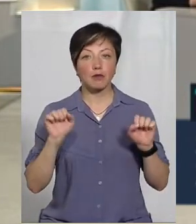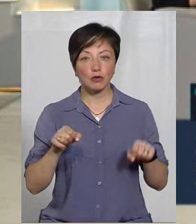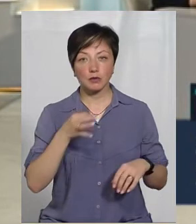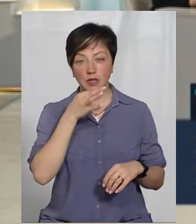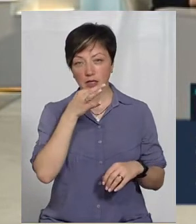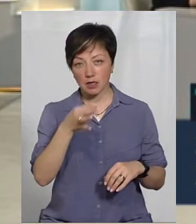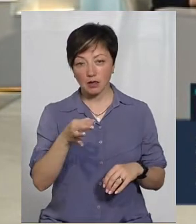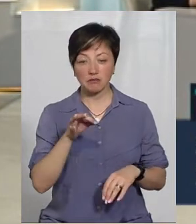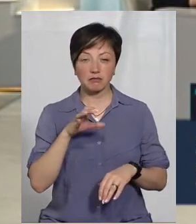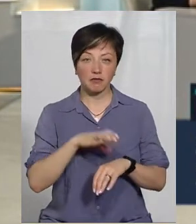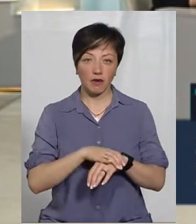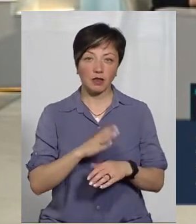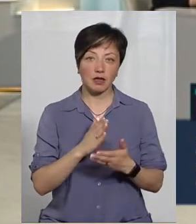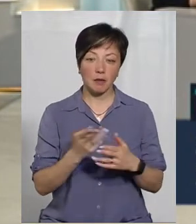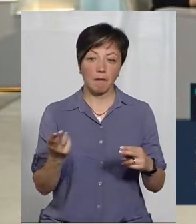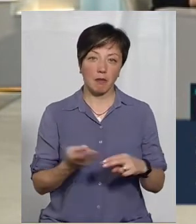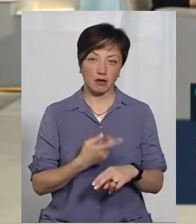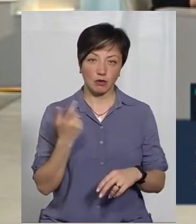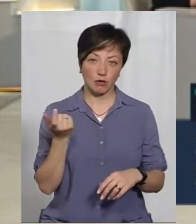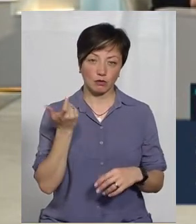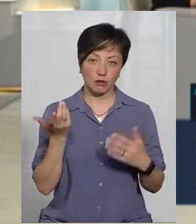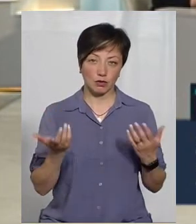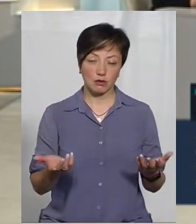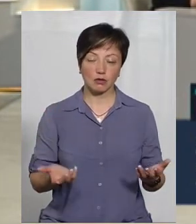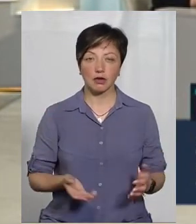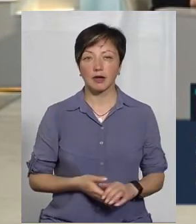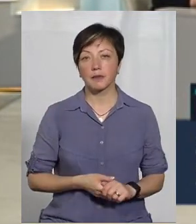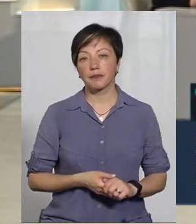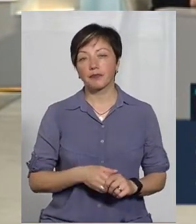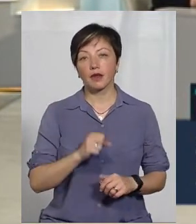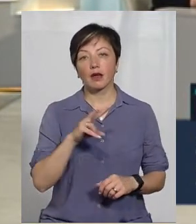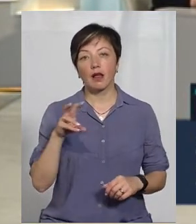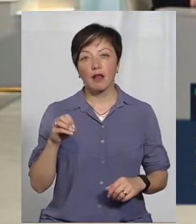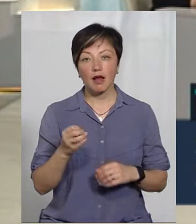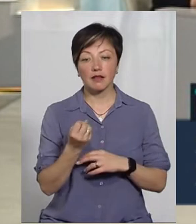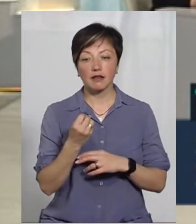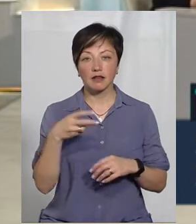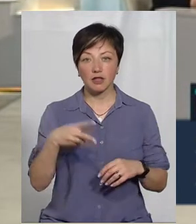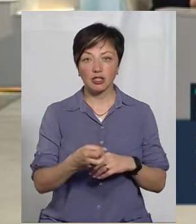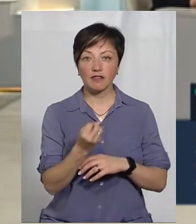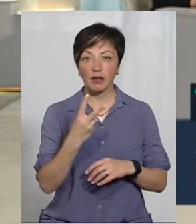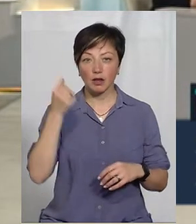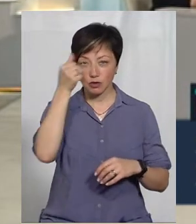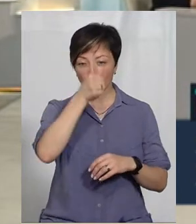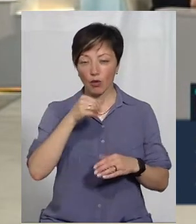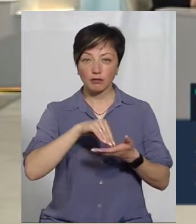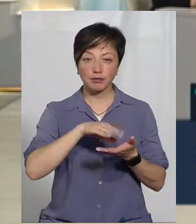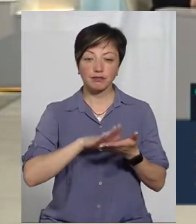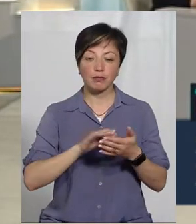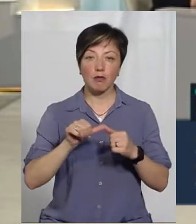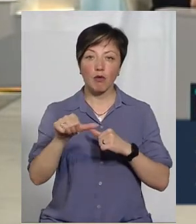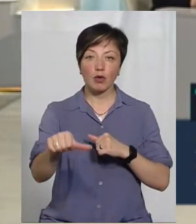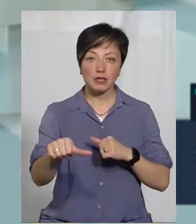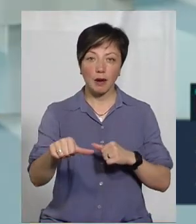сказати і констатувати факт, що вона є безхозною. Але її було у 2012 році поставлено на позабаланс